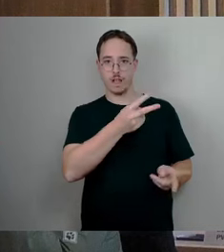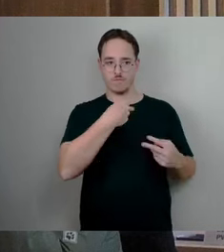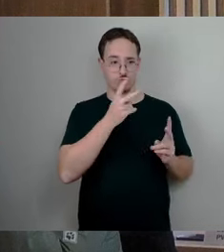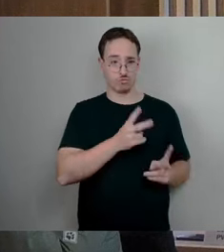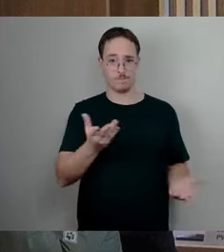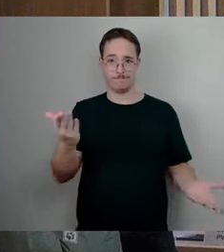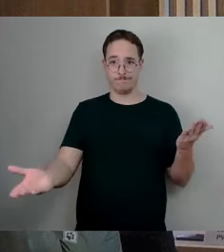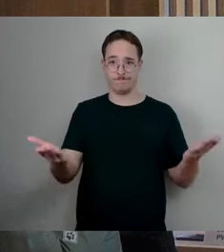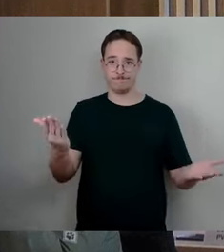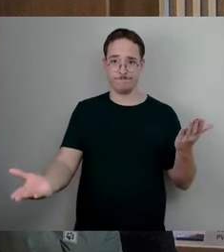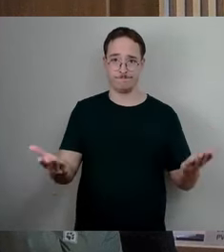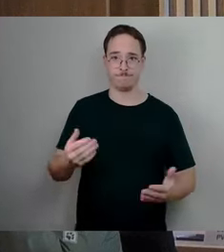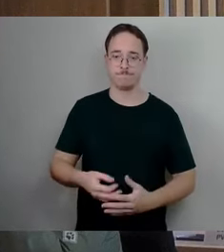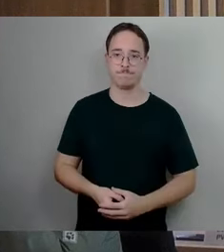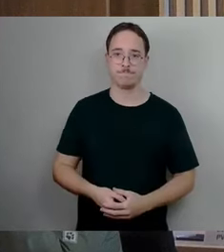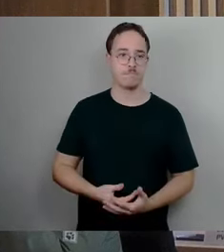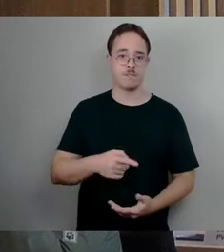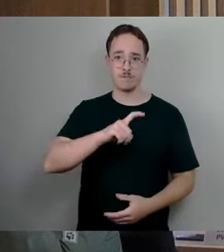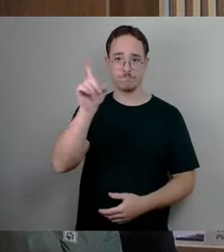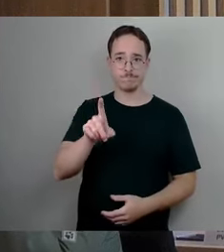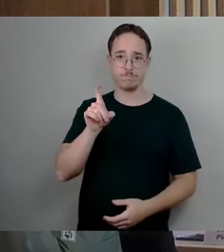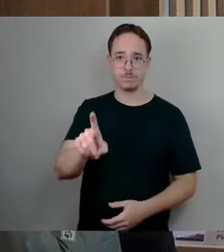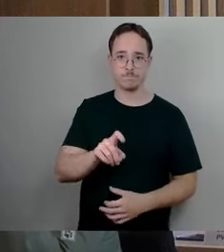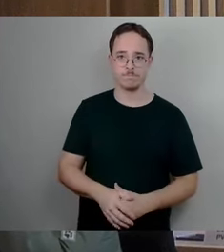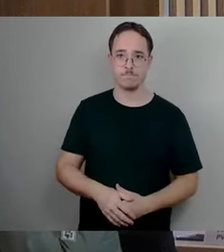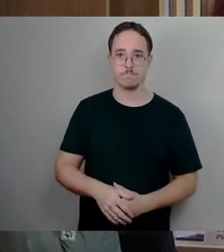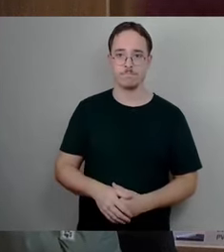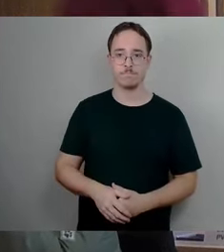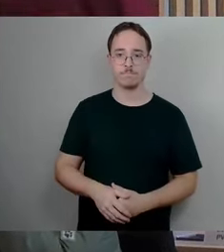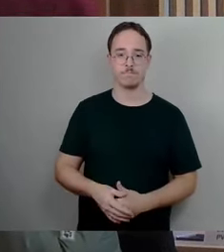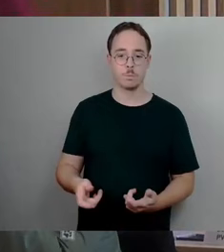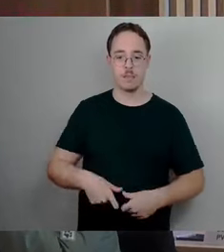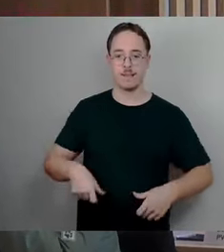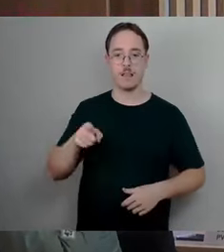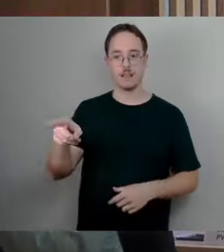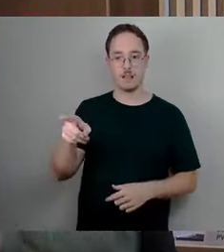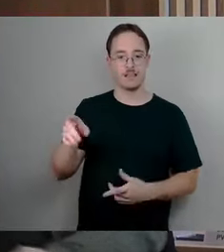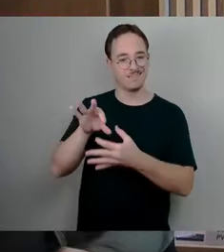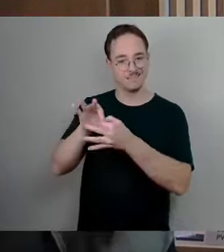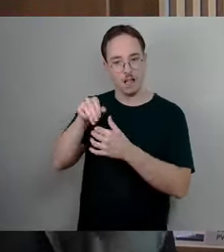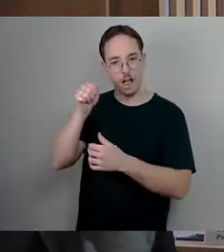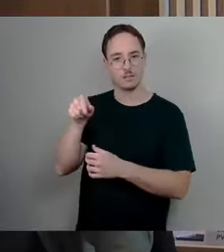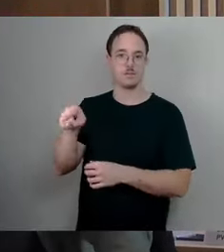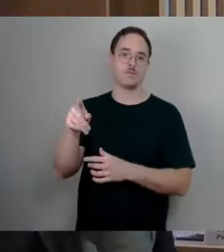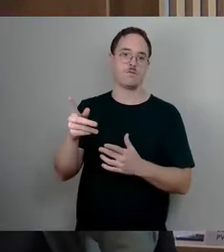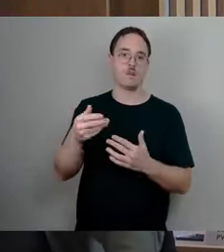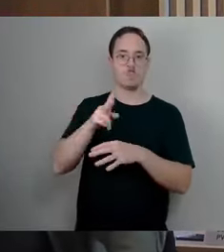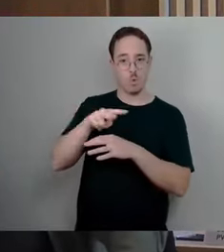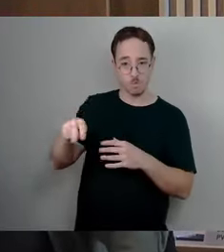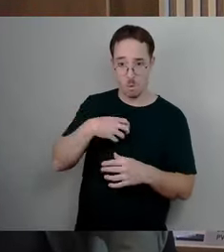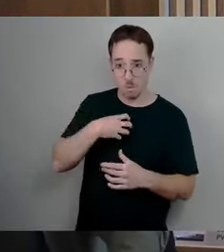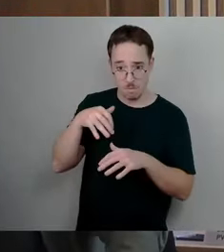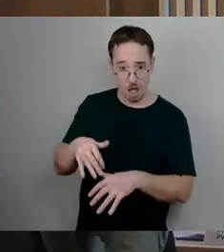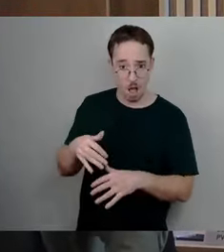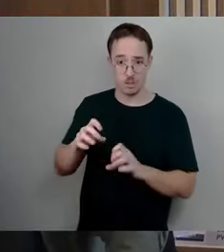Kita zu tun haben. Haben wir ein massives Betreuungsproblem bei uns in der Kita oder ist die Situation in Ordnung? Ich würde gerne noch eine zweite Frage hinterher schieben, weil ich nämlich